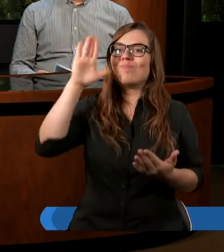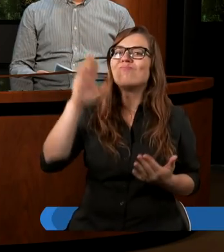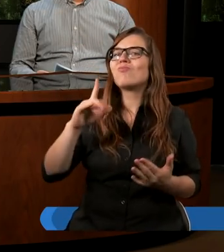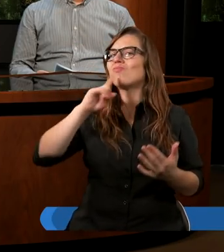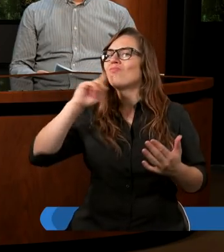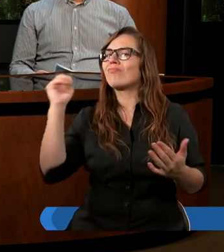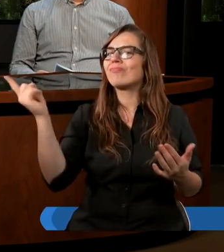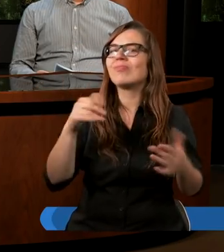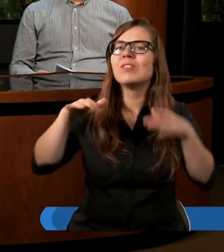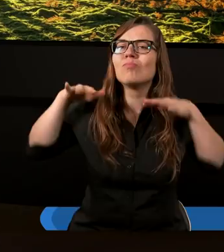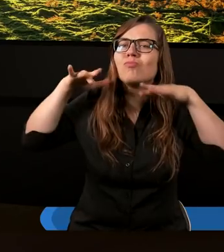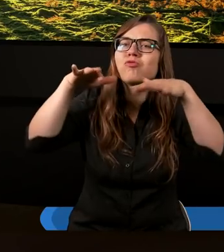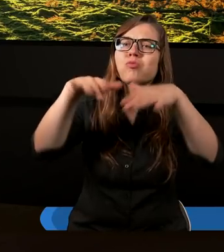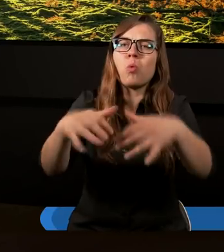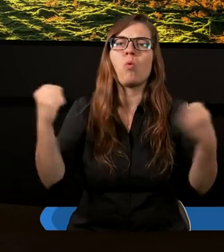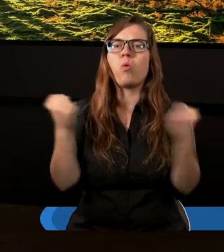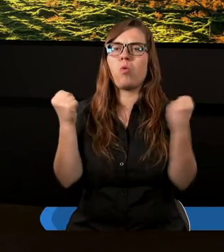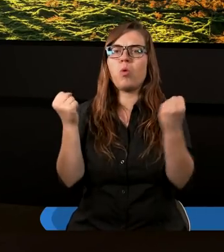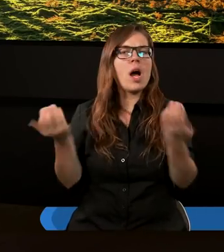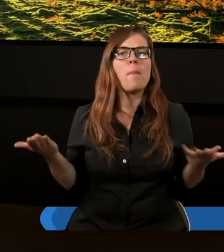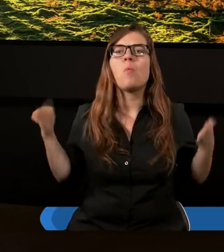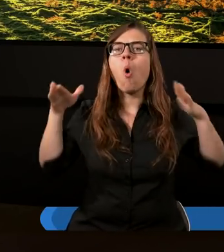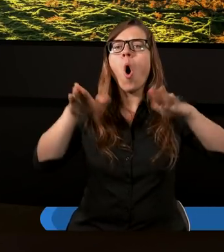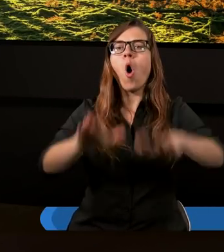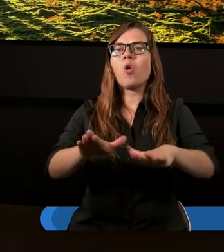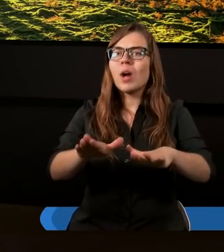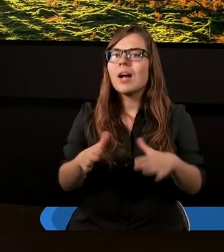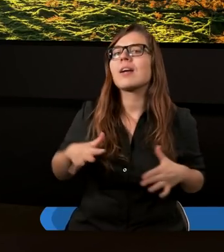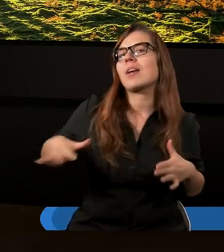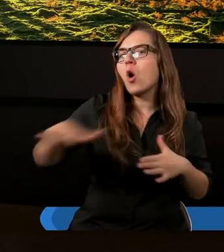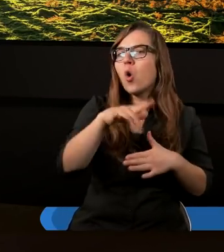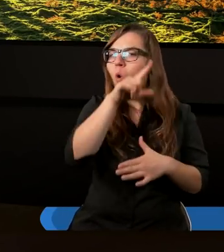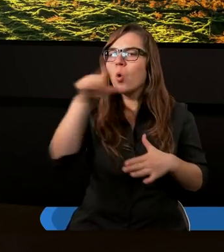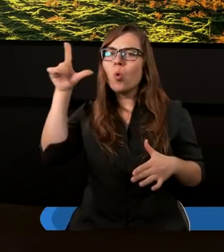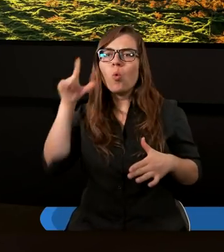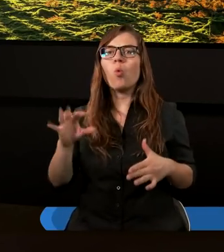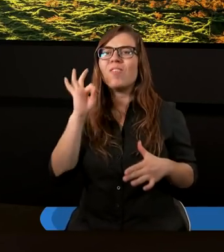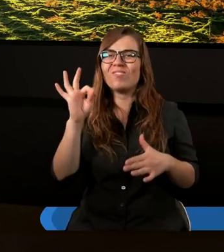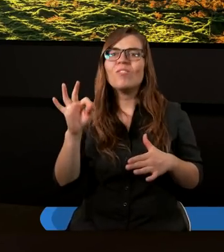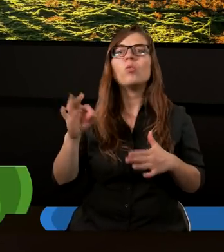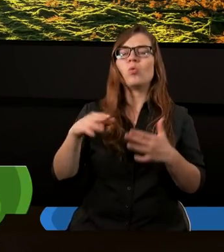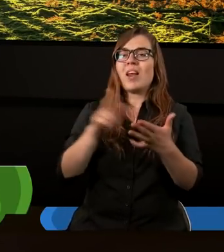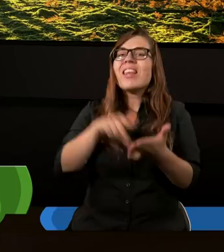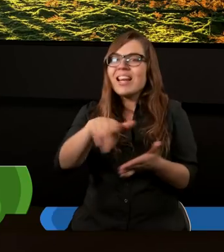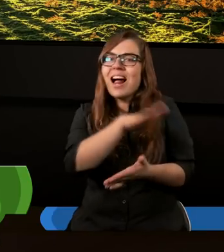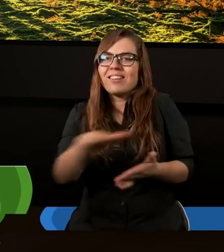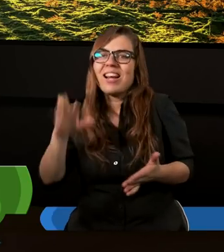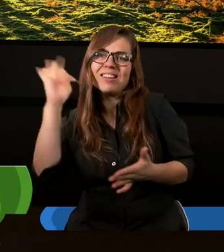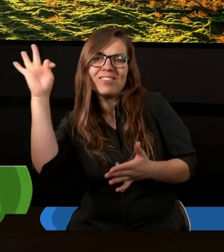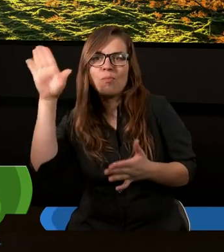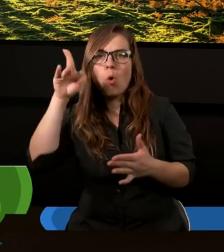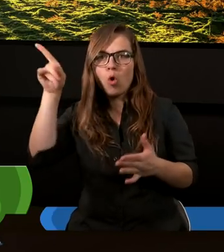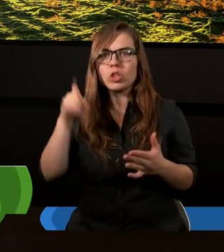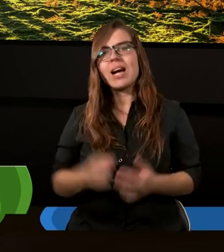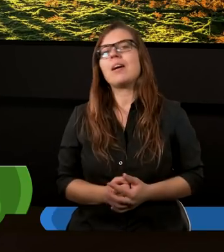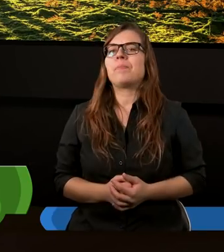zsyła szczególne błogosławieństwa na lud swój, na takie dzieci. I